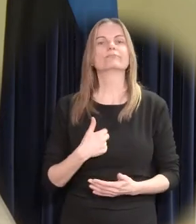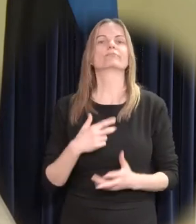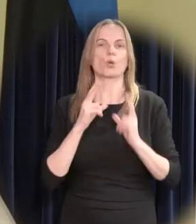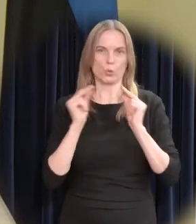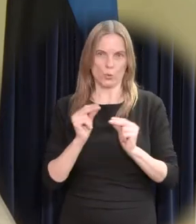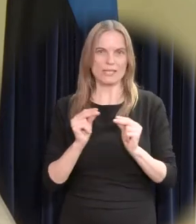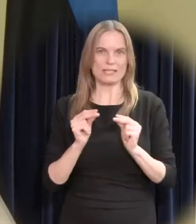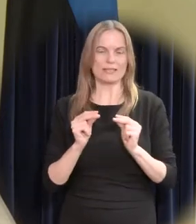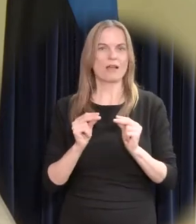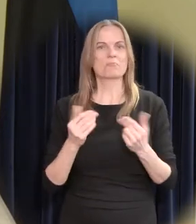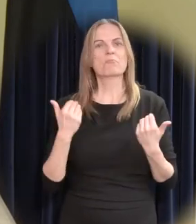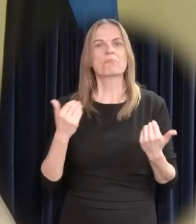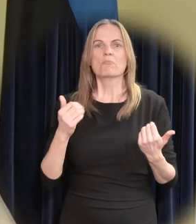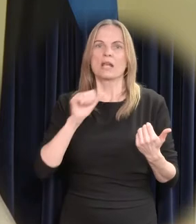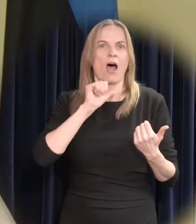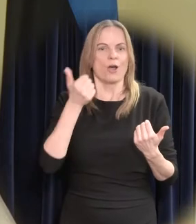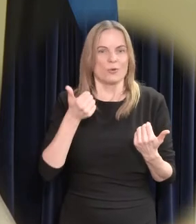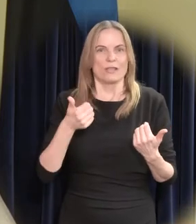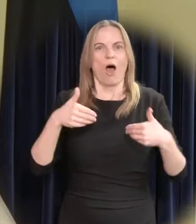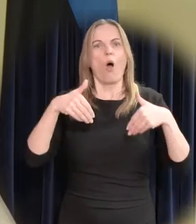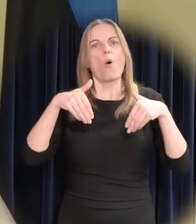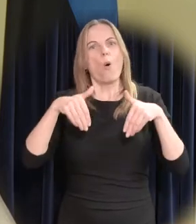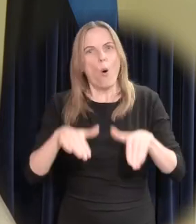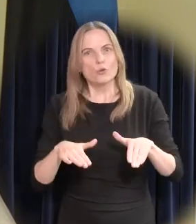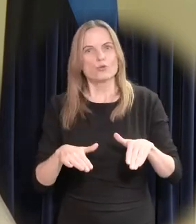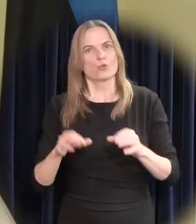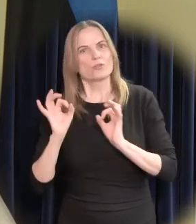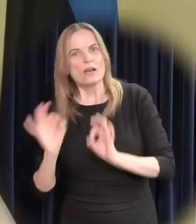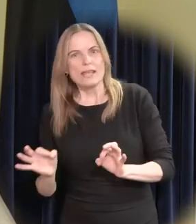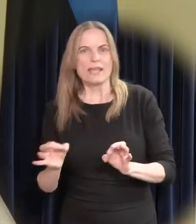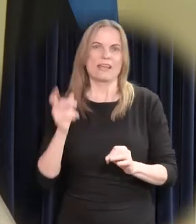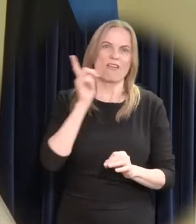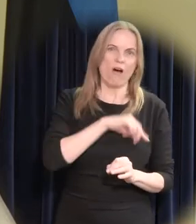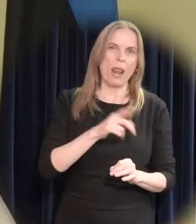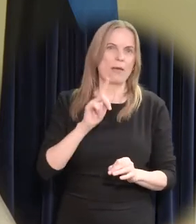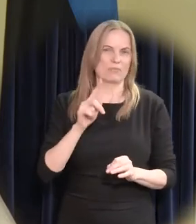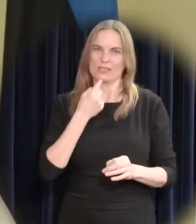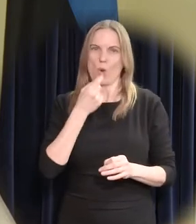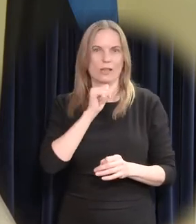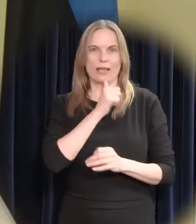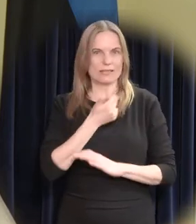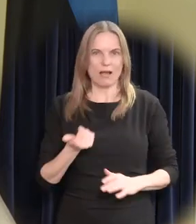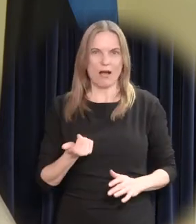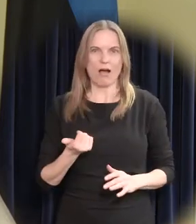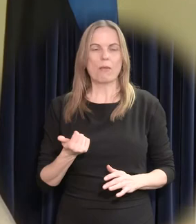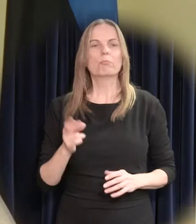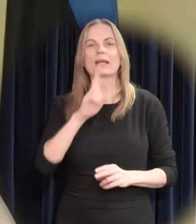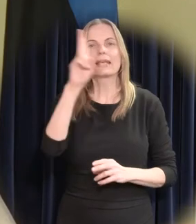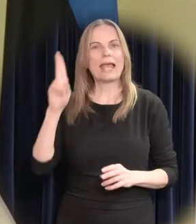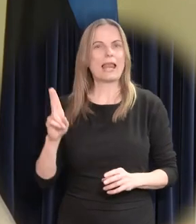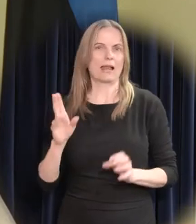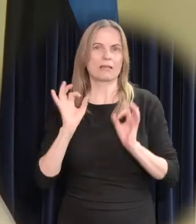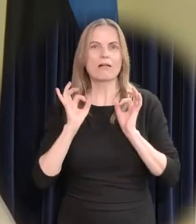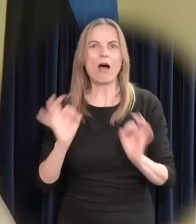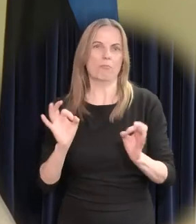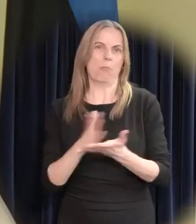olemas kaalukaussi, millel mõõta ühe või teise otsus ainuõiksust. Nii või teisiti ei ole kellelgi pakkuda kõiki rahuldavaid